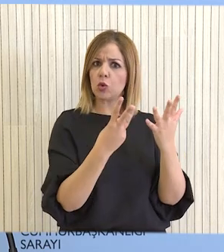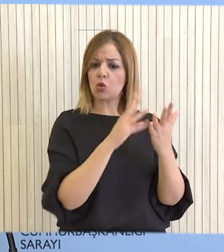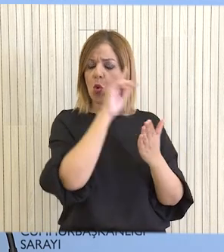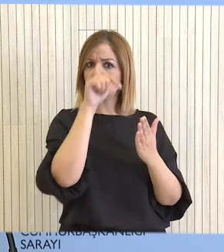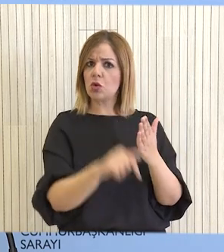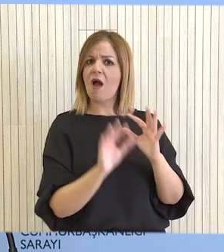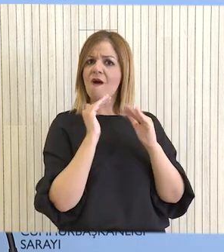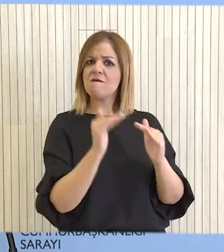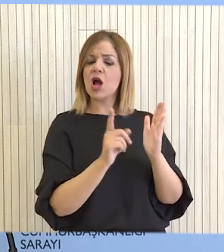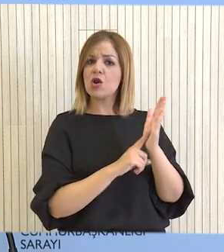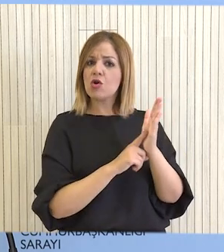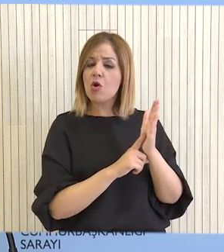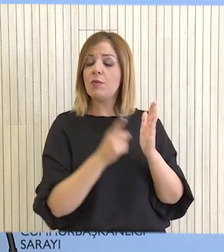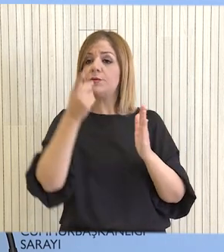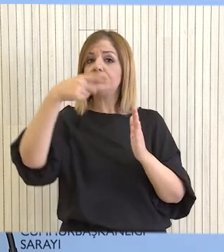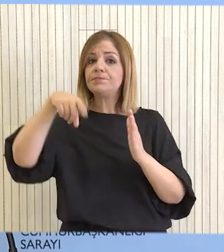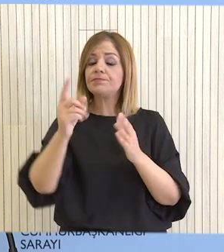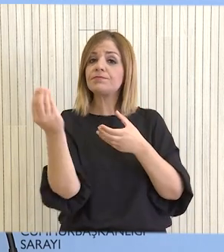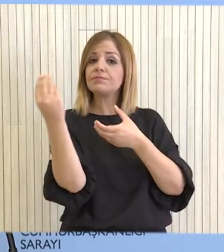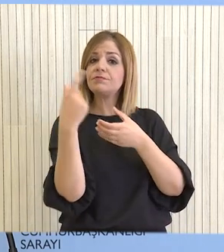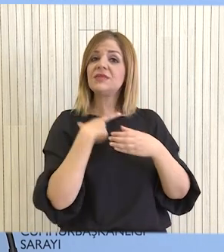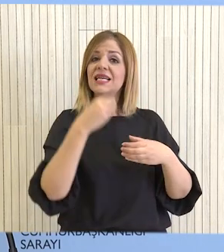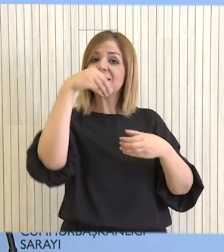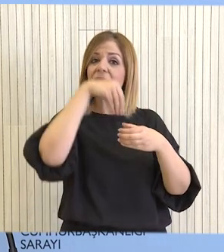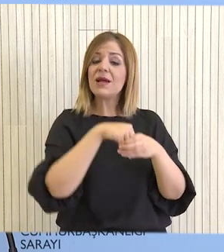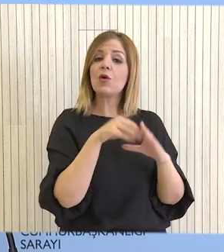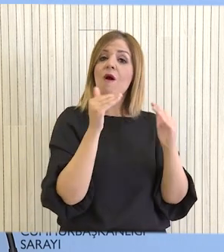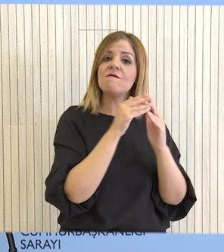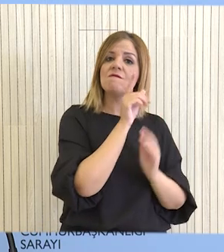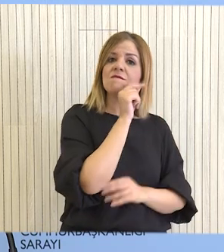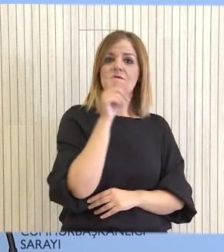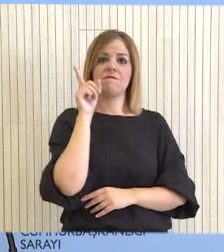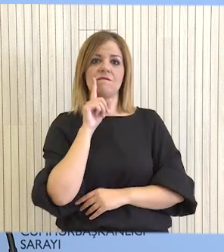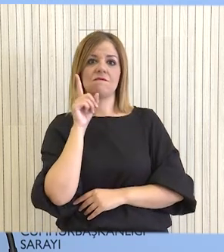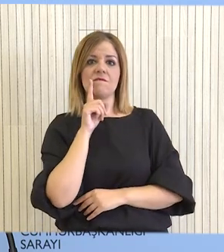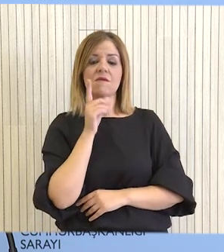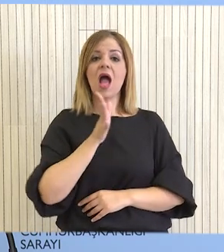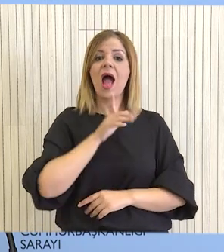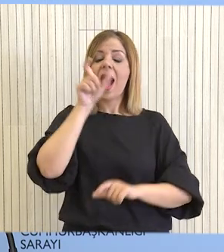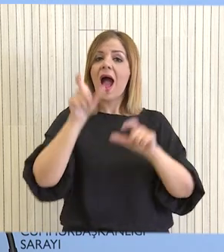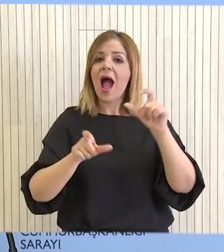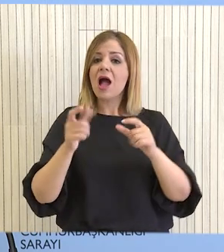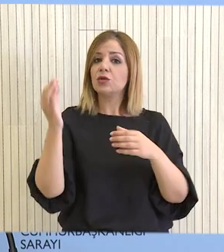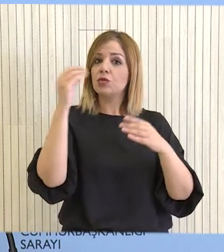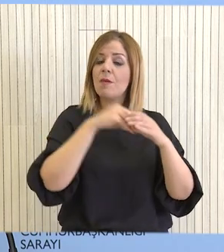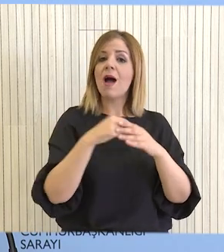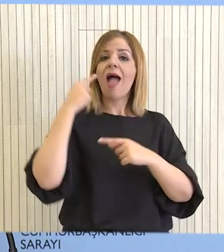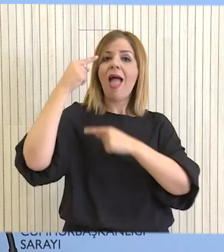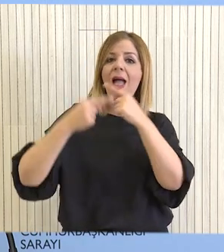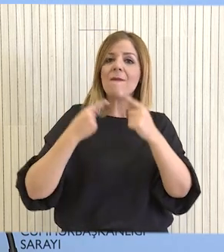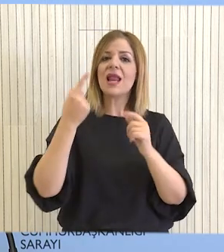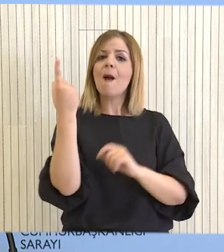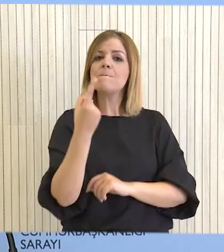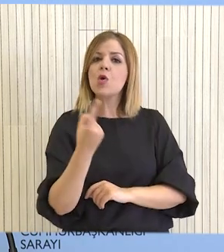κριτηρίων θα είναι η συμμετοχή κατά το μέτρο του δυνατού ίσου αριθμού ανδρών και γυναικών, η συμμετοχή ατόμων, η εμπειρία, τα προσόντα και οι